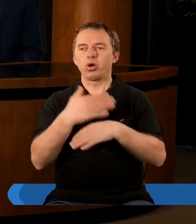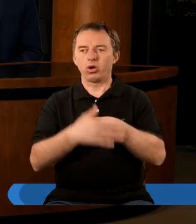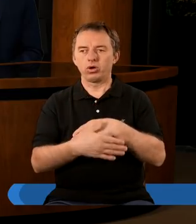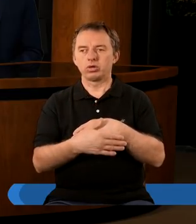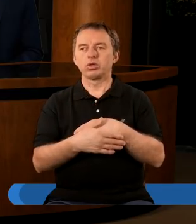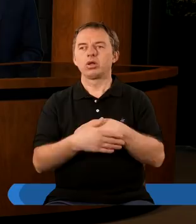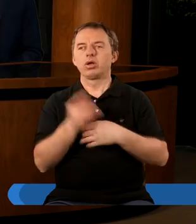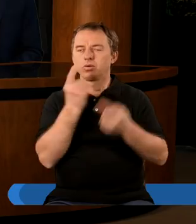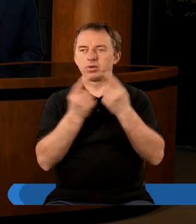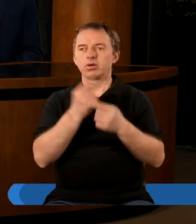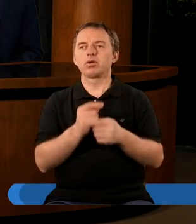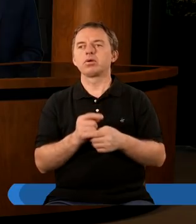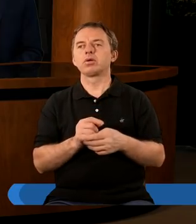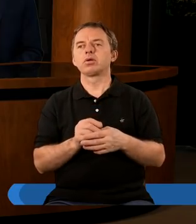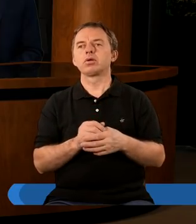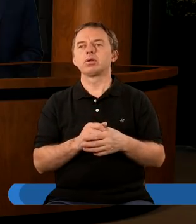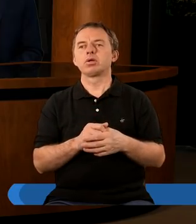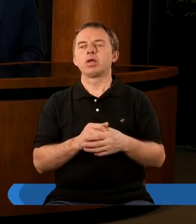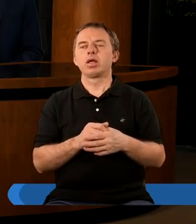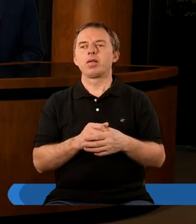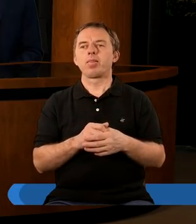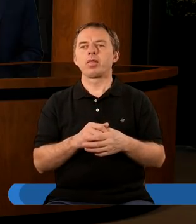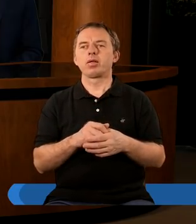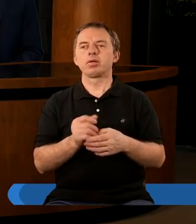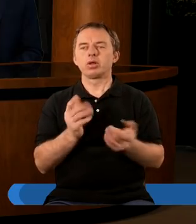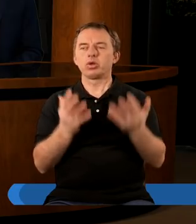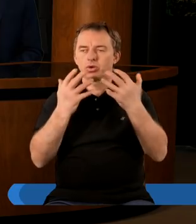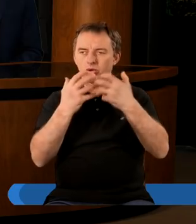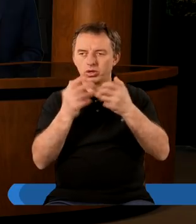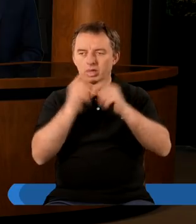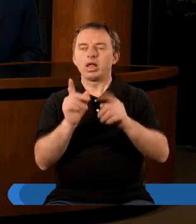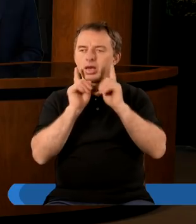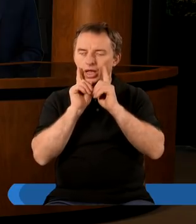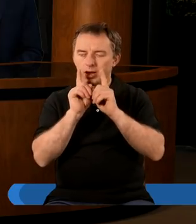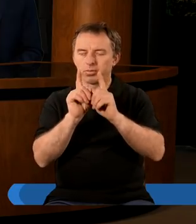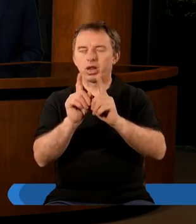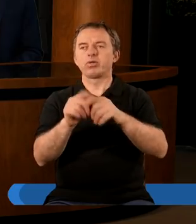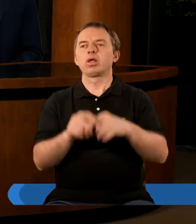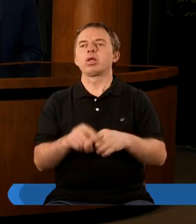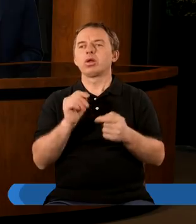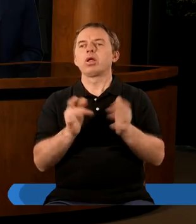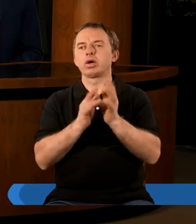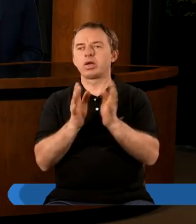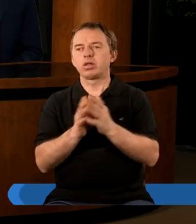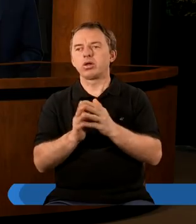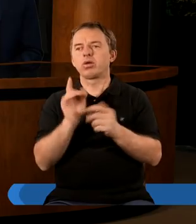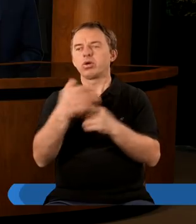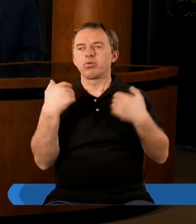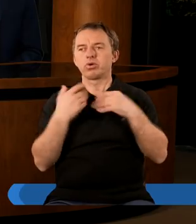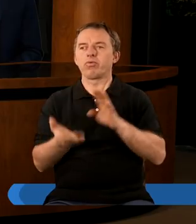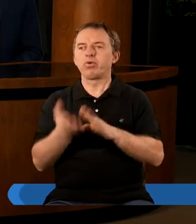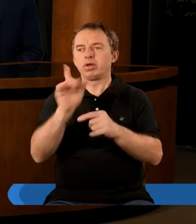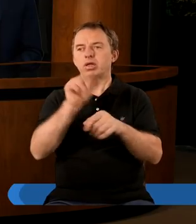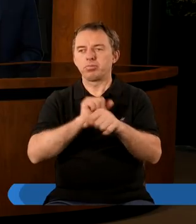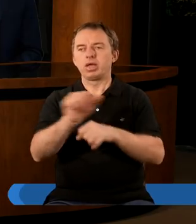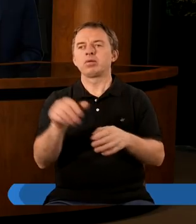Kończąc nasze rozważanie, myślę, że na tym musimy się koncentrować właśnie w życiu, żeby naprawdę patrzeć na Chrystusa i widzieć ten obraz Chrystusa, kim